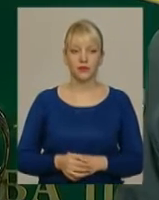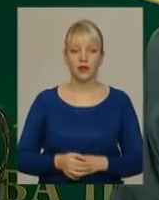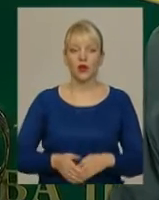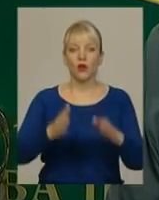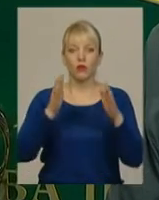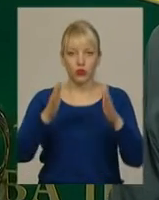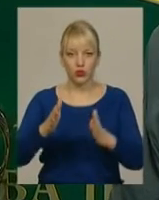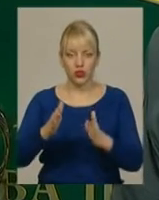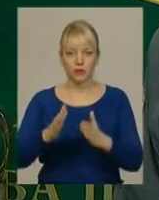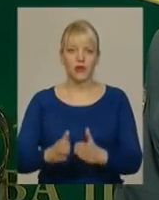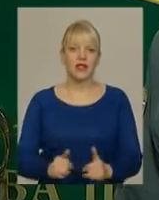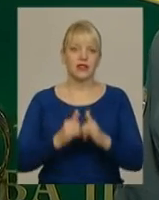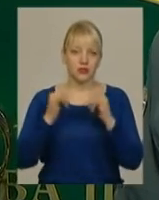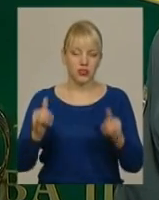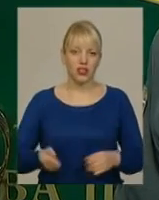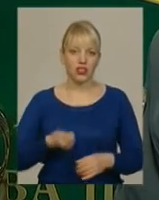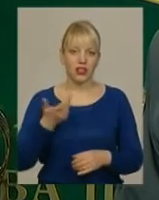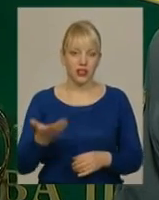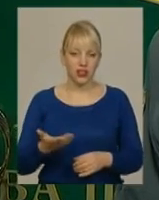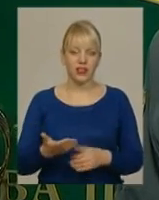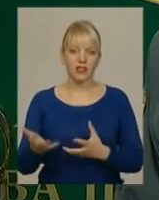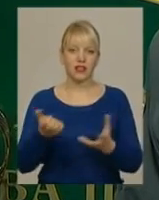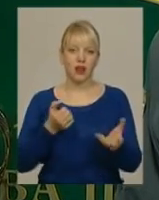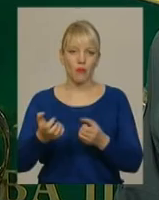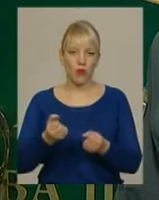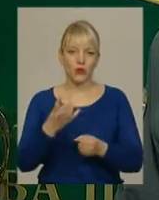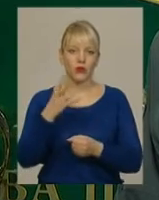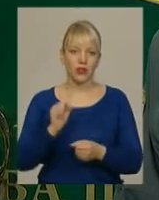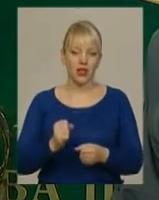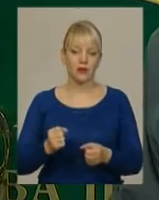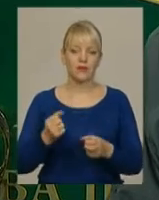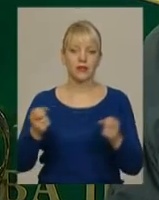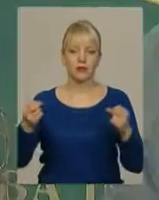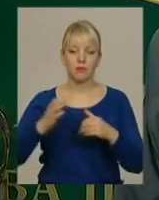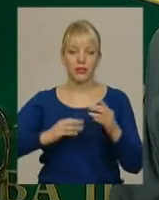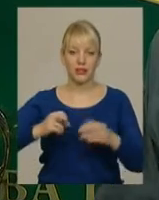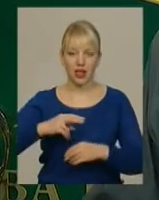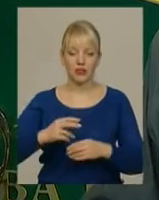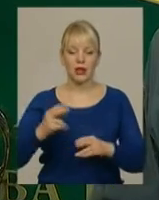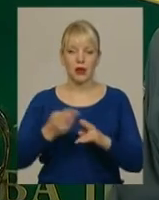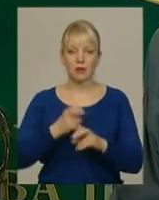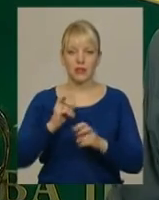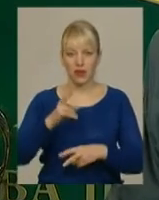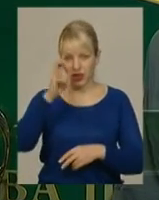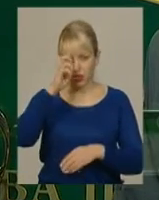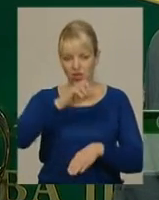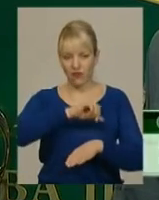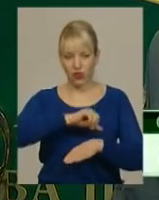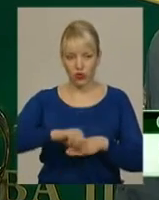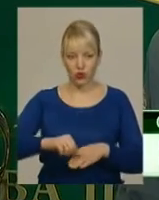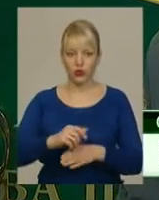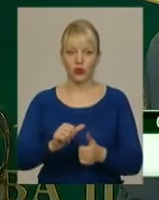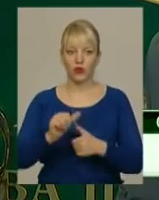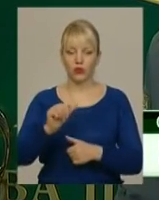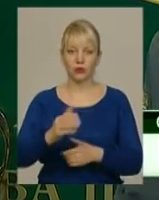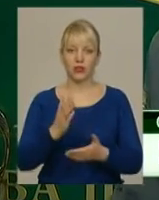Буде збільшена кількість набору на спеціальність безпеки державного кордону. Окремо йдуть офіцери